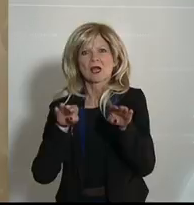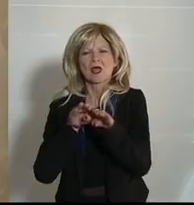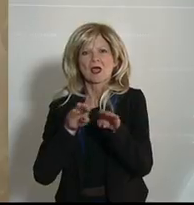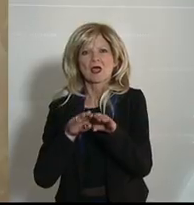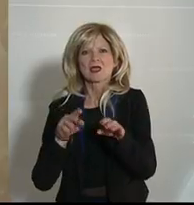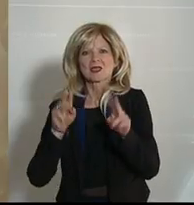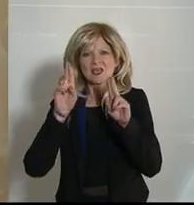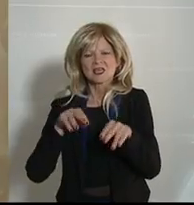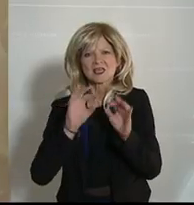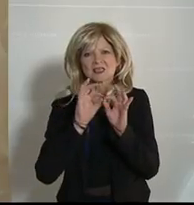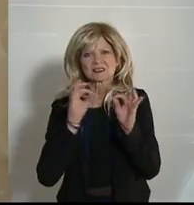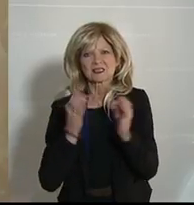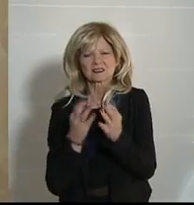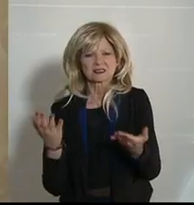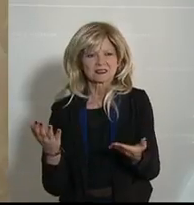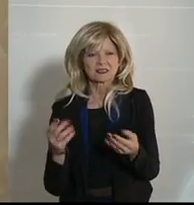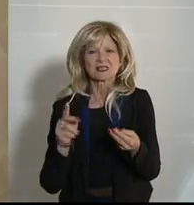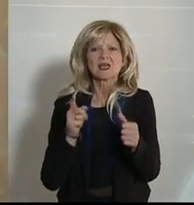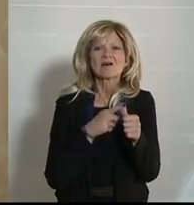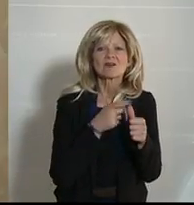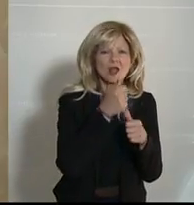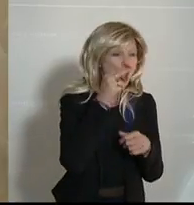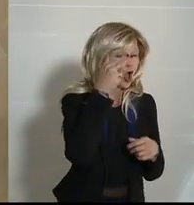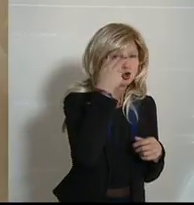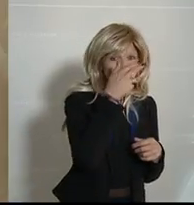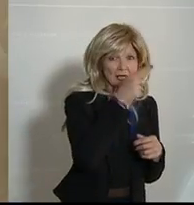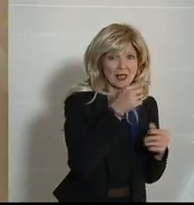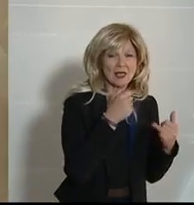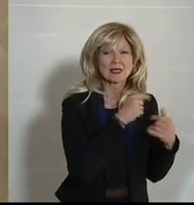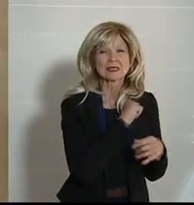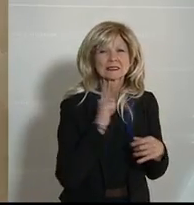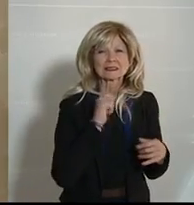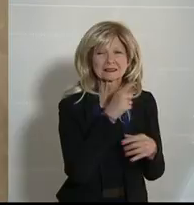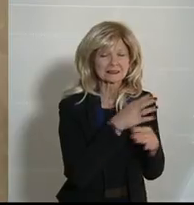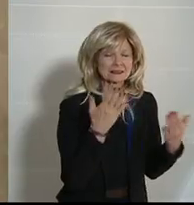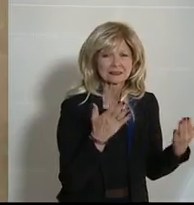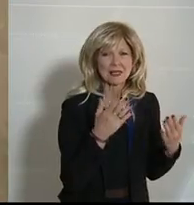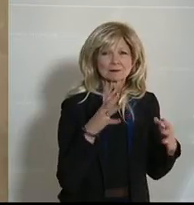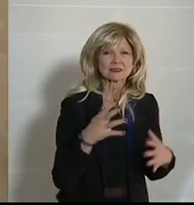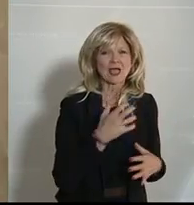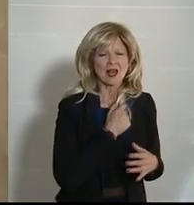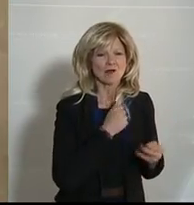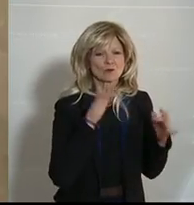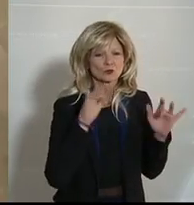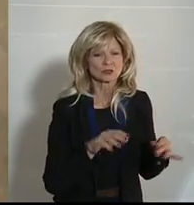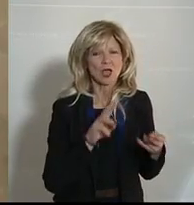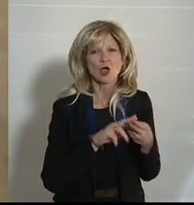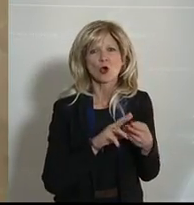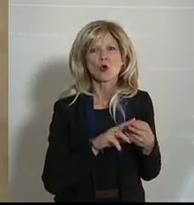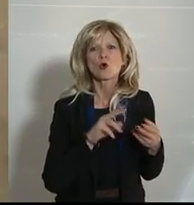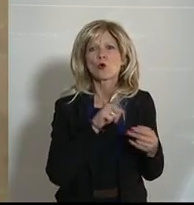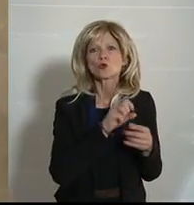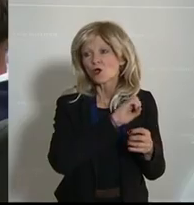ein erfolgreicher Hotelier, wie der Herr Kollege Schellhorn, hier herinnen diesen Bauern diese bescheidene Anhebung